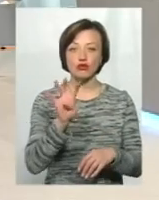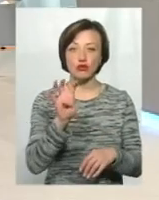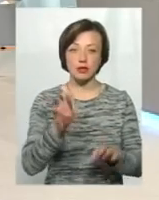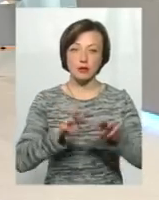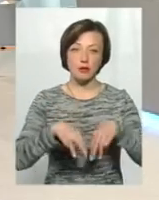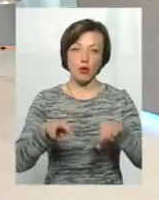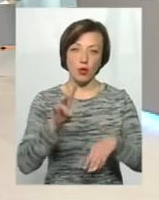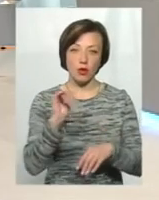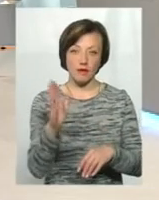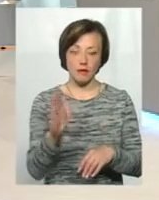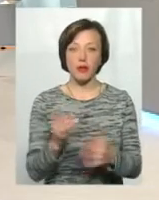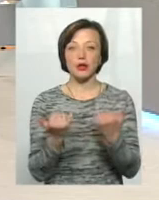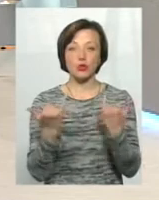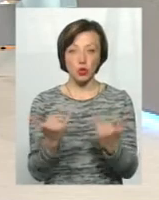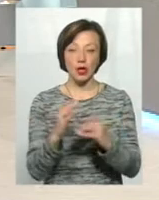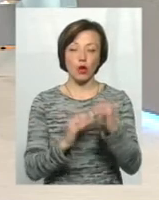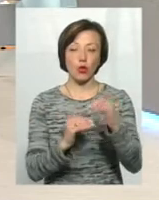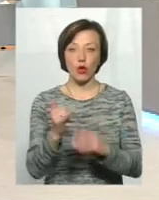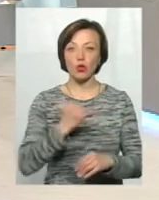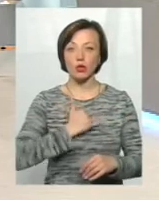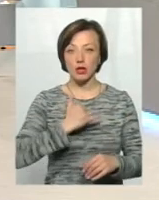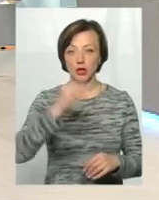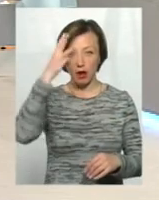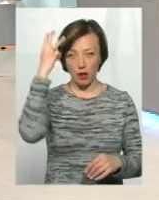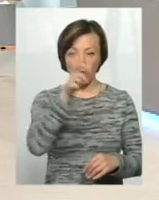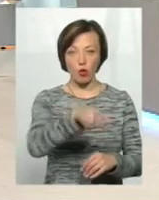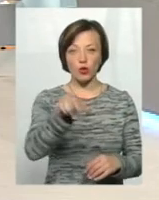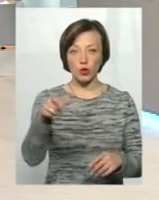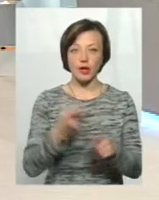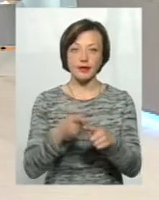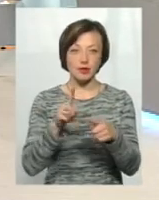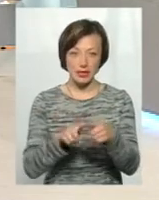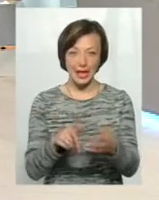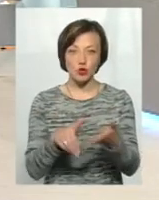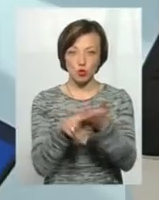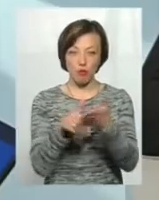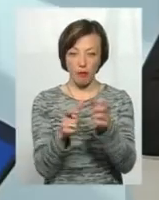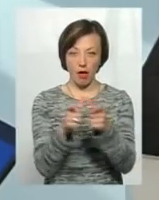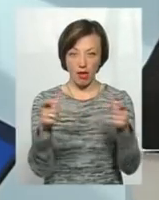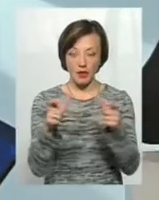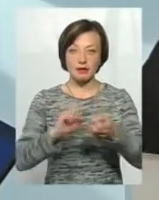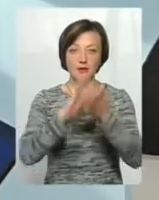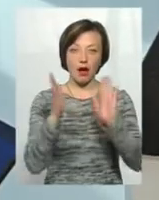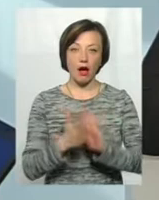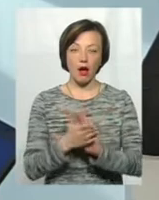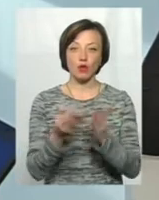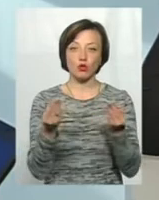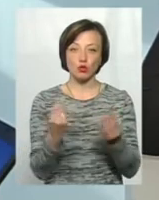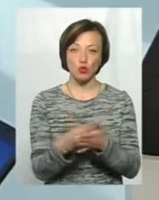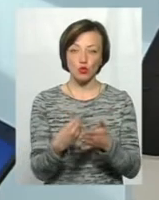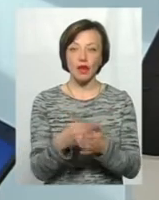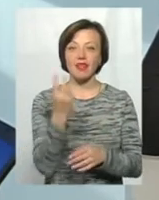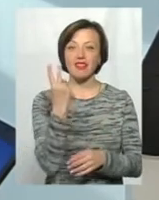гривень. Тобто сьогодні на руках у наших подолян. Це інструмент з загальною сумою можливих трат 2